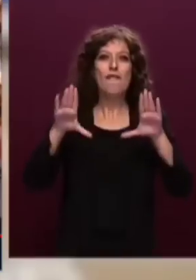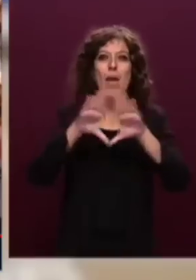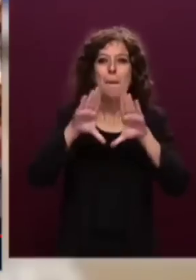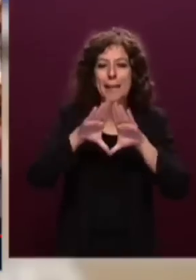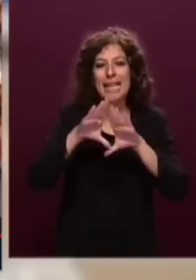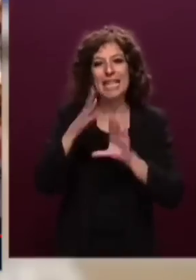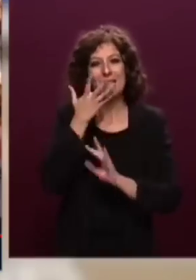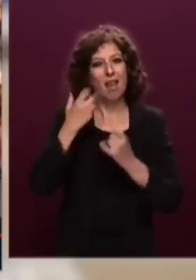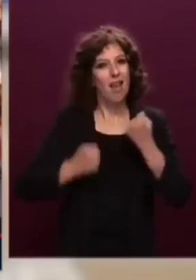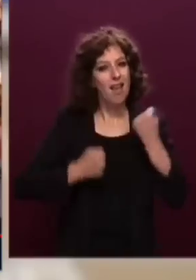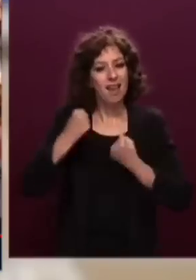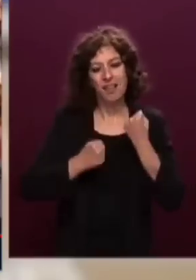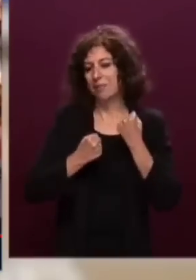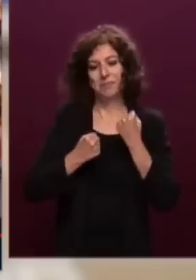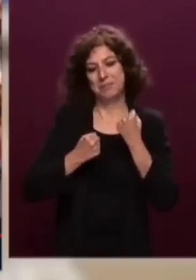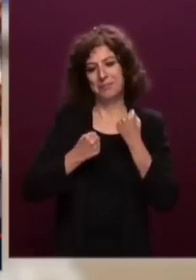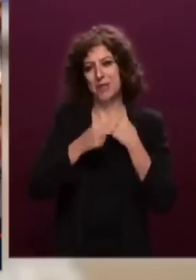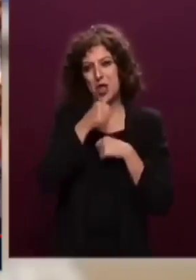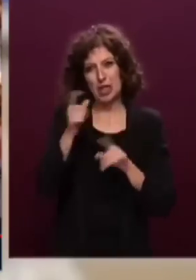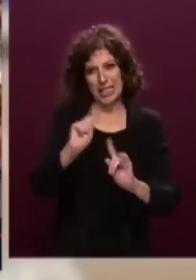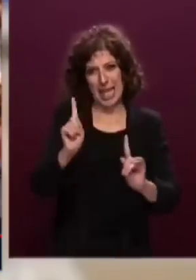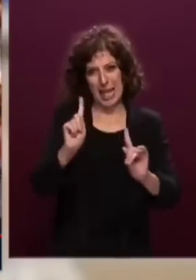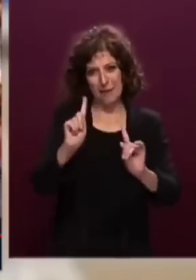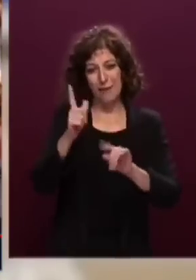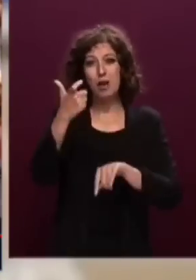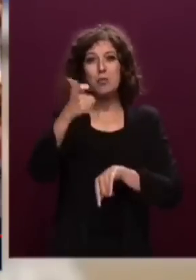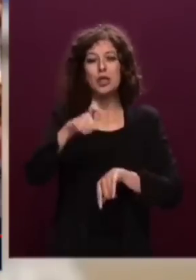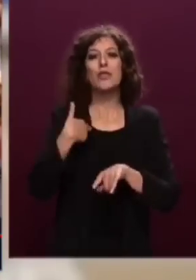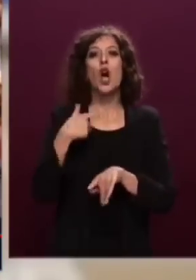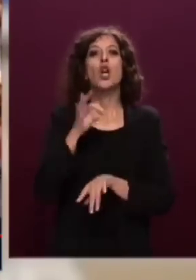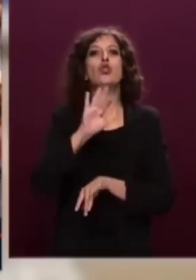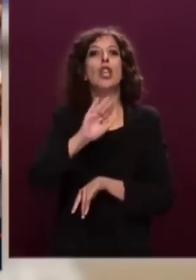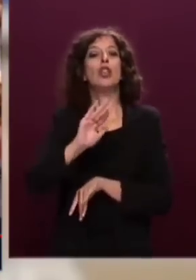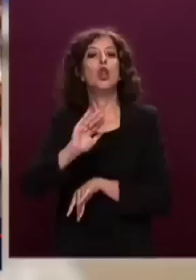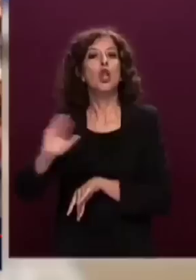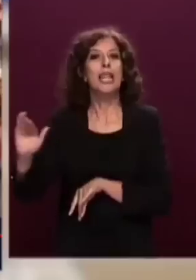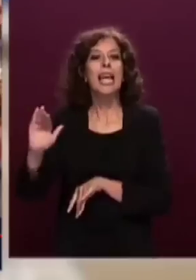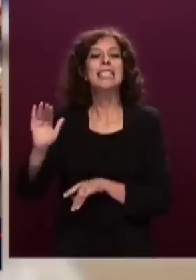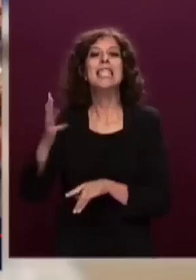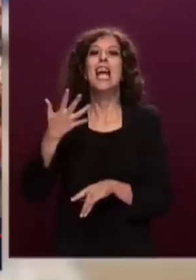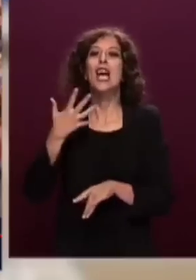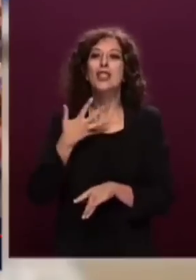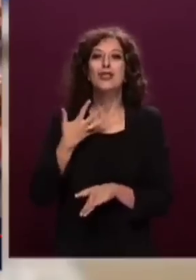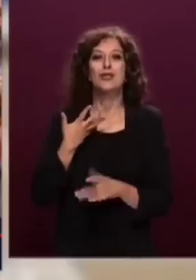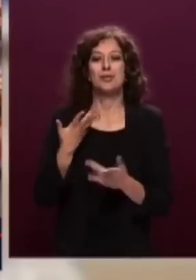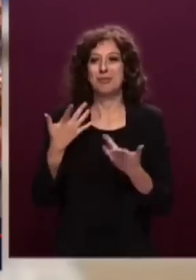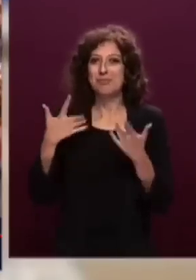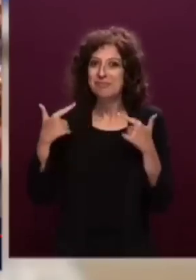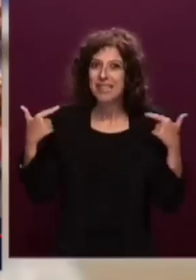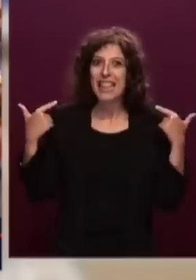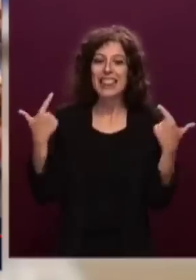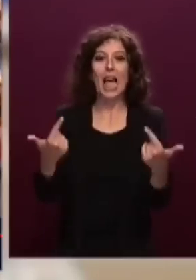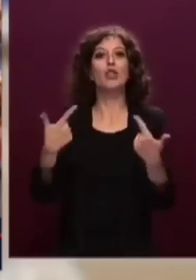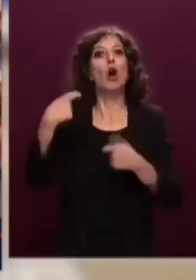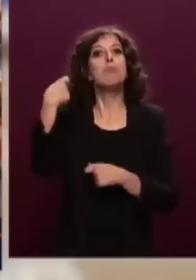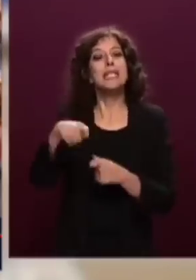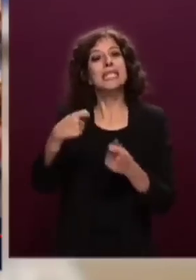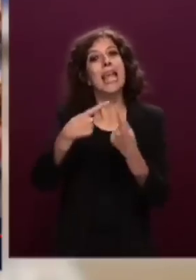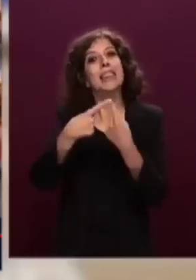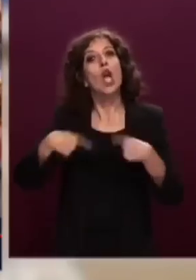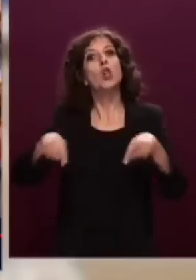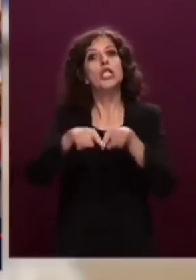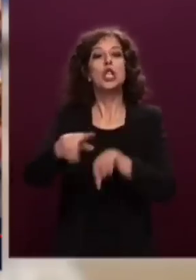Il centrodestra è riuscito a dare all'Italia un Presidente del Consiglio donna e madre.